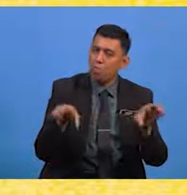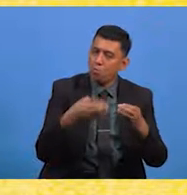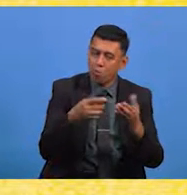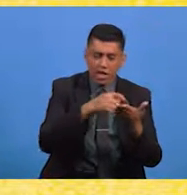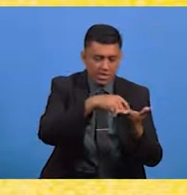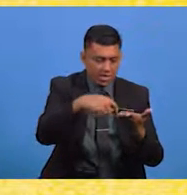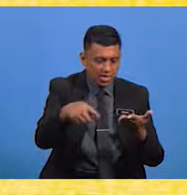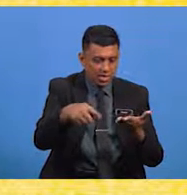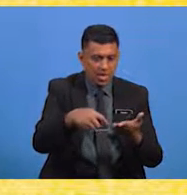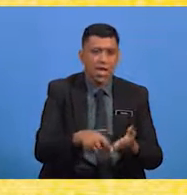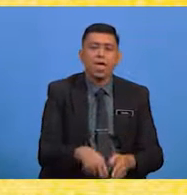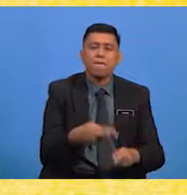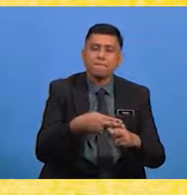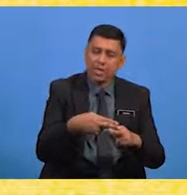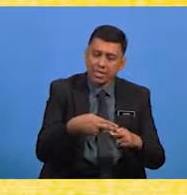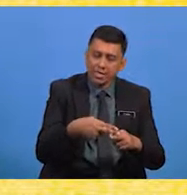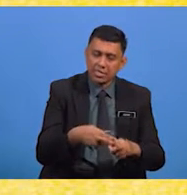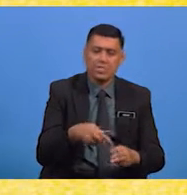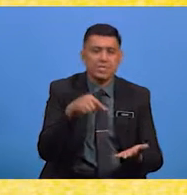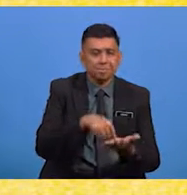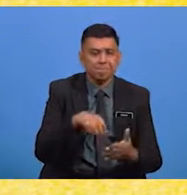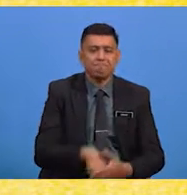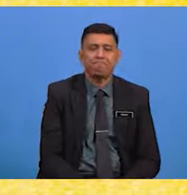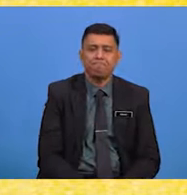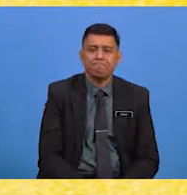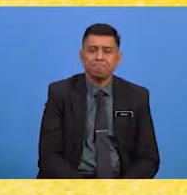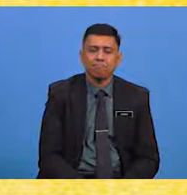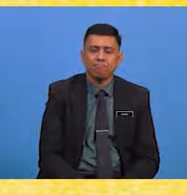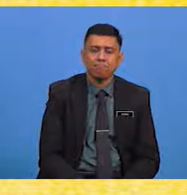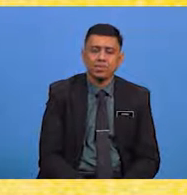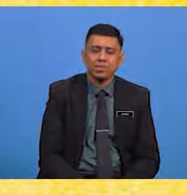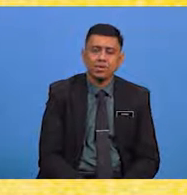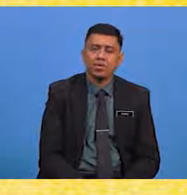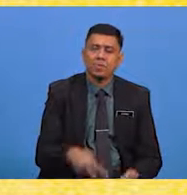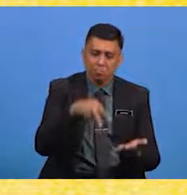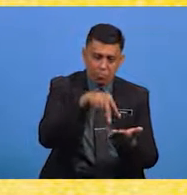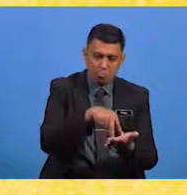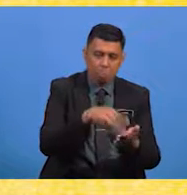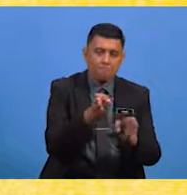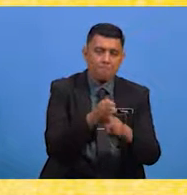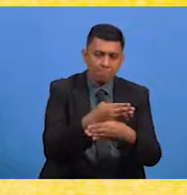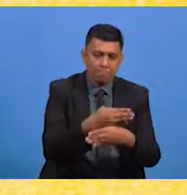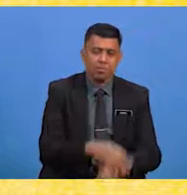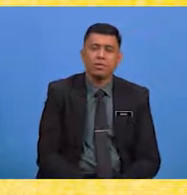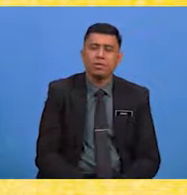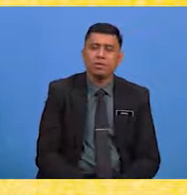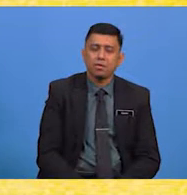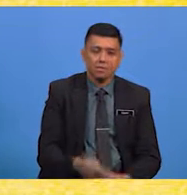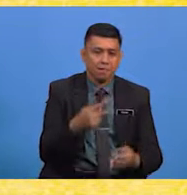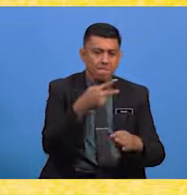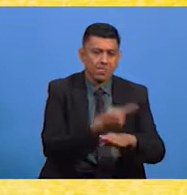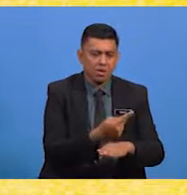catatan ringkas mengenai ciri-ciri tersebut Ia terdiri daripada bentuk, peranan,